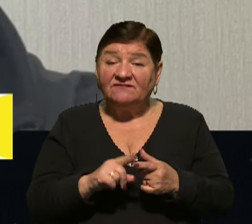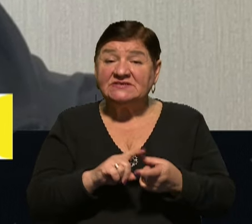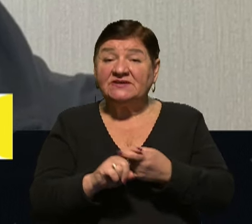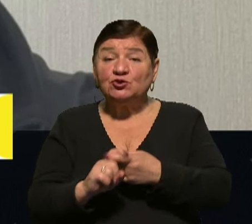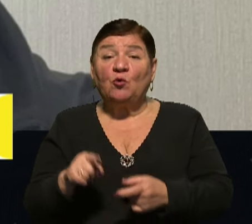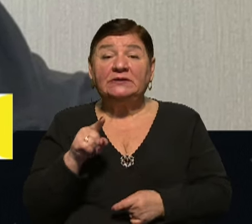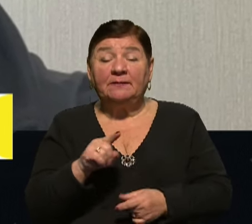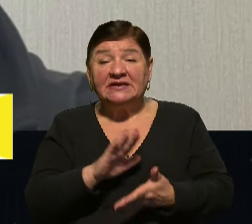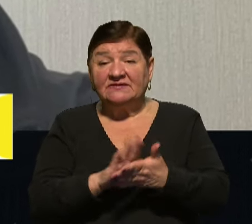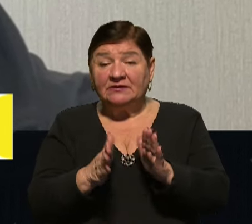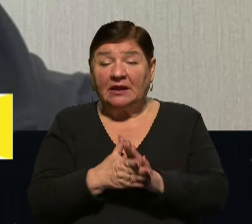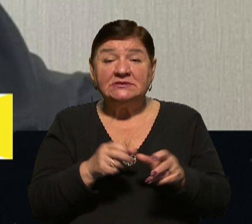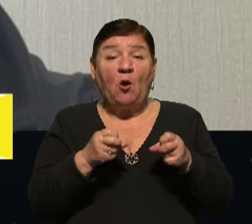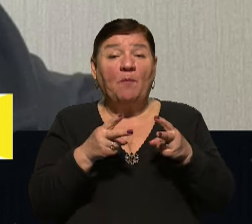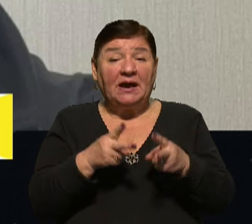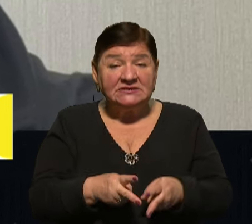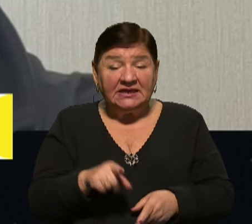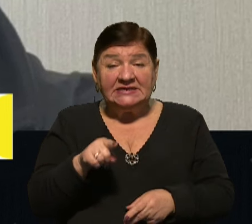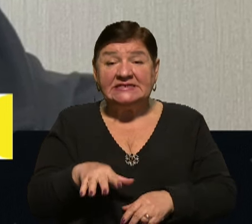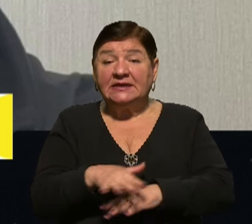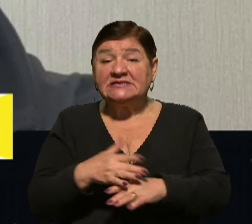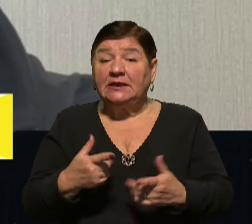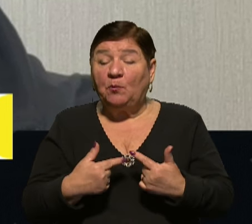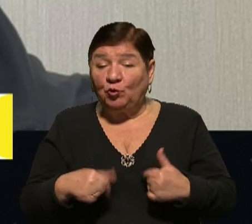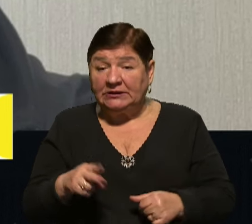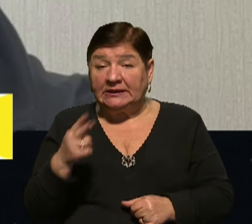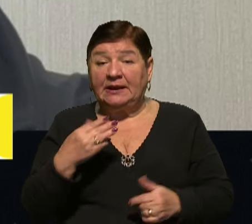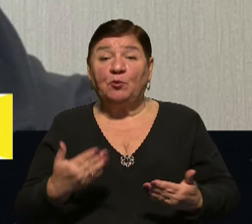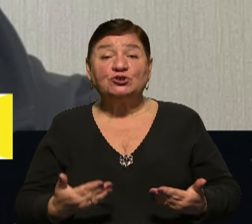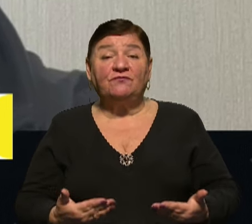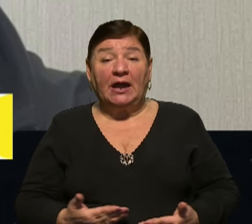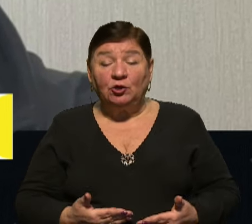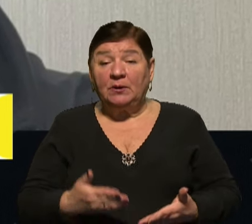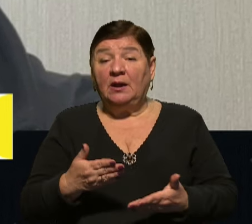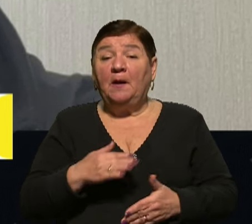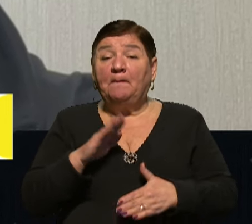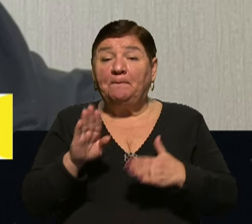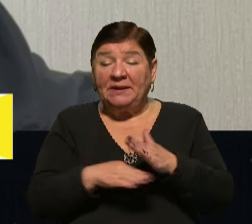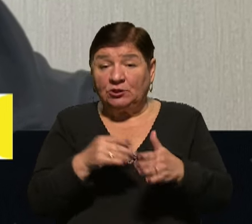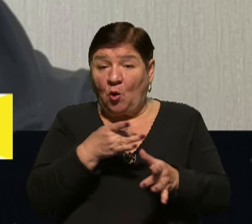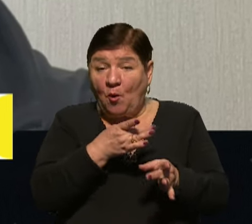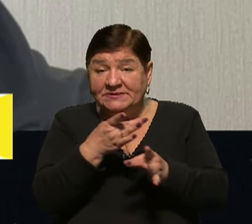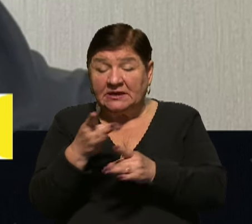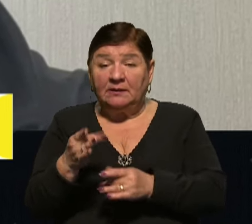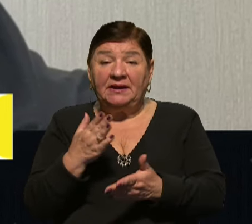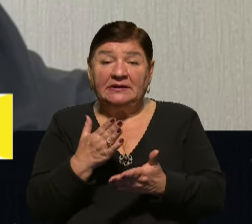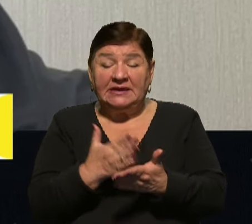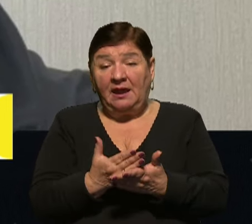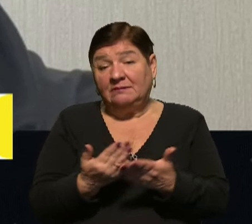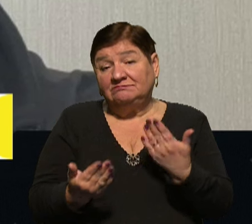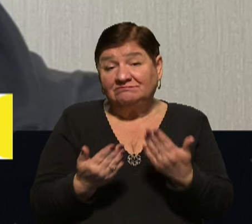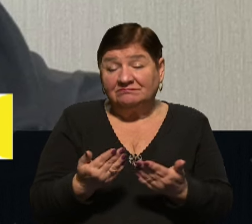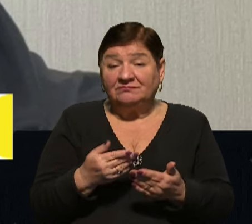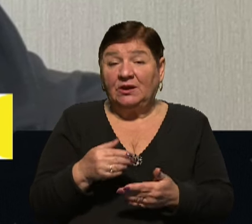тим, що ситуація небезпечна і всі населені пункти, де вони проживають, перебувають під обстрілями, є певні сумніви,